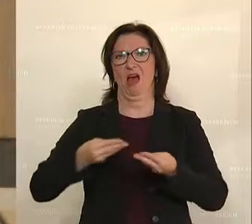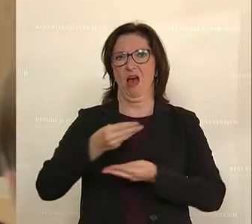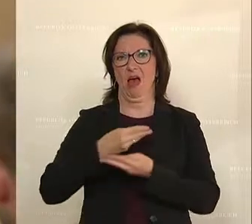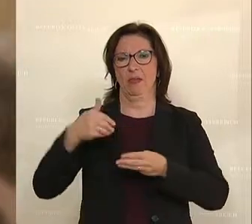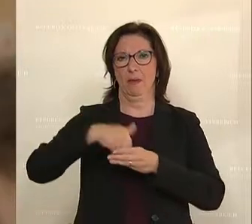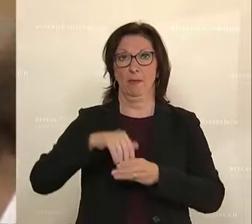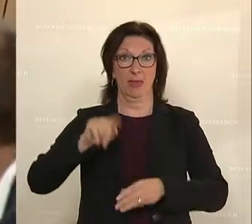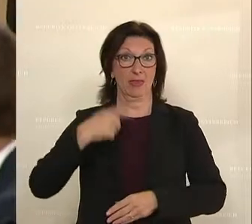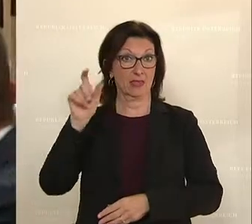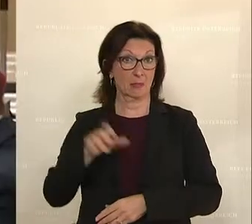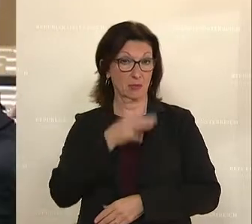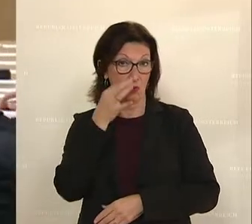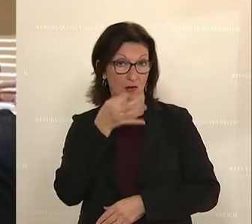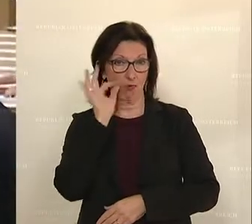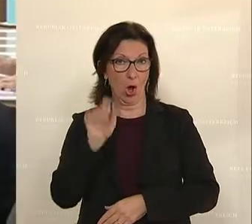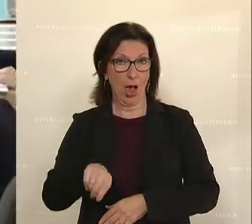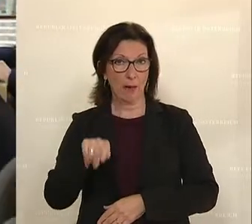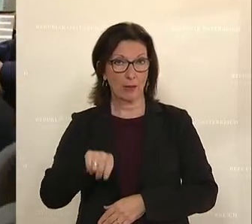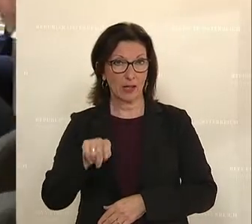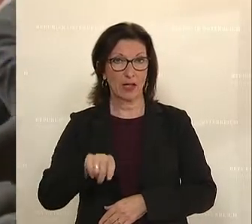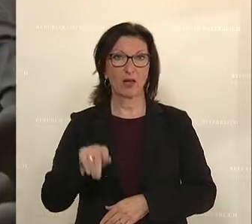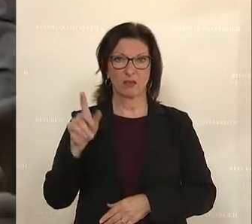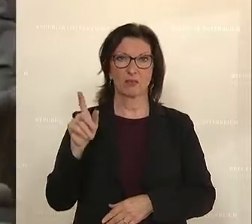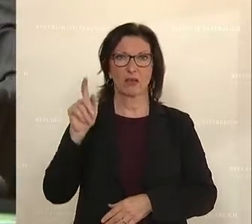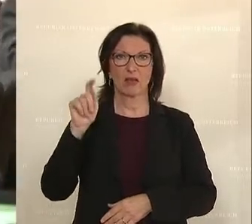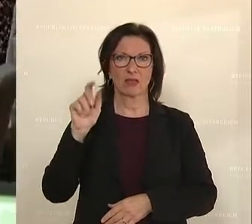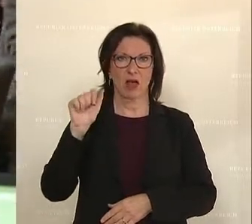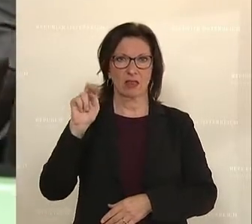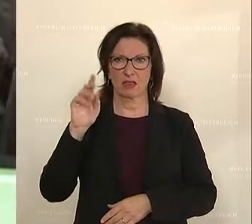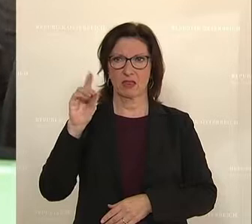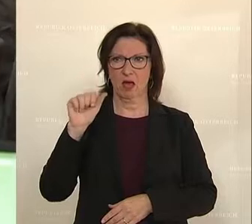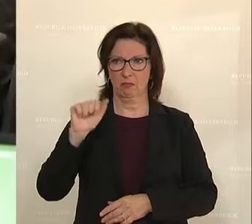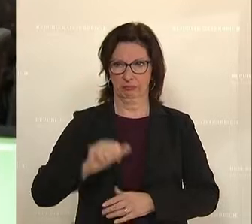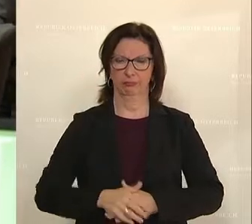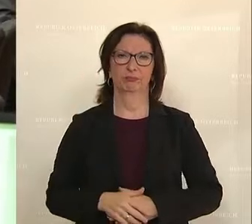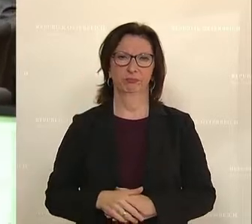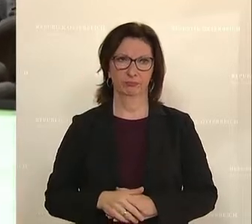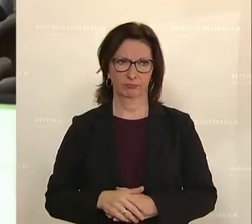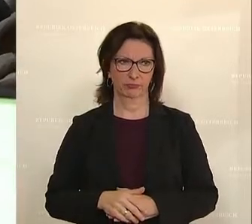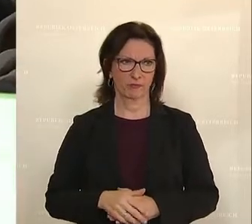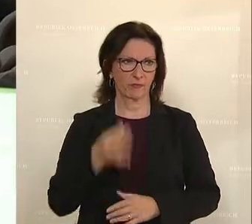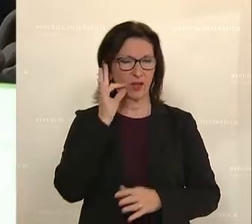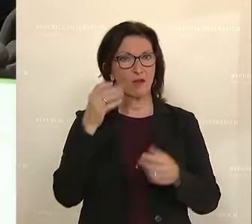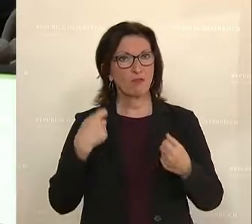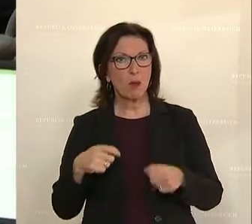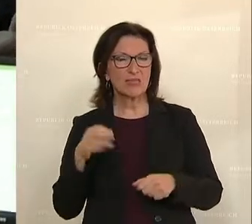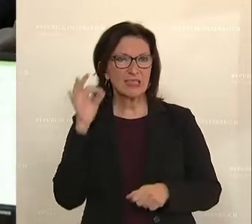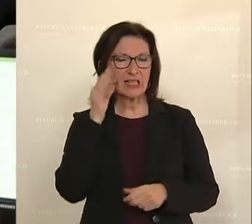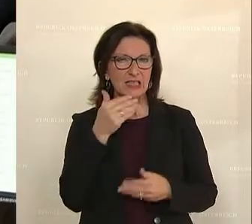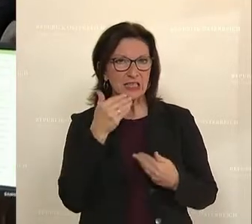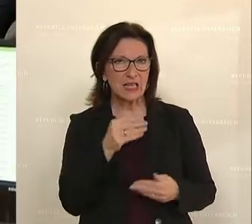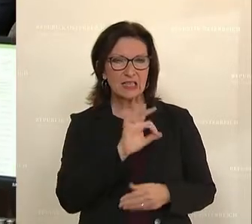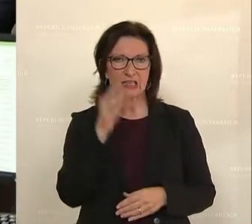Nächste Rednerin, Frau Abgeordnete Alexandra Tander. Alexandra Tander, ÖVP, die Chefin der